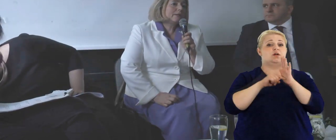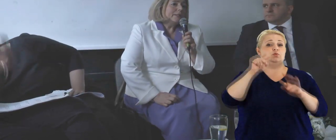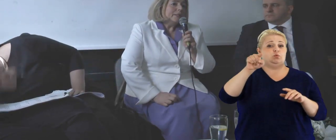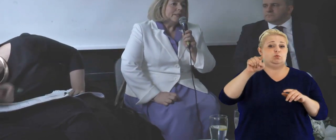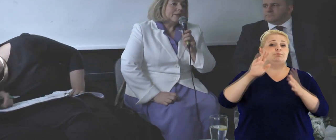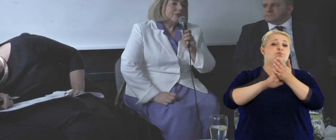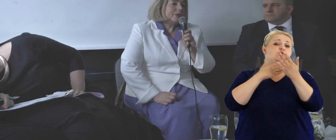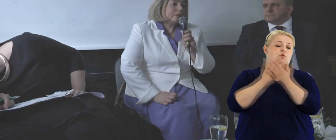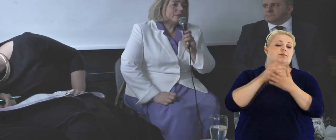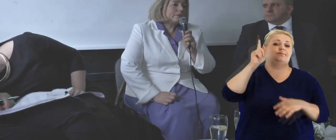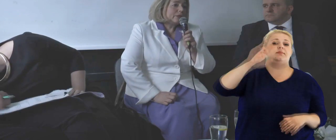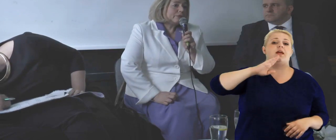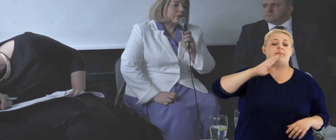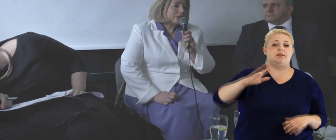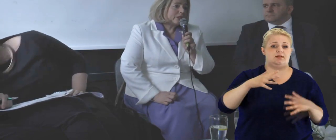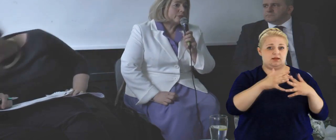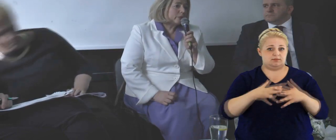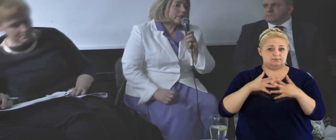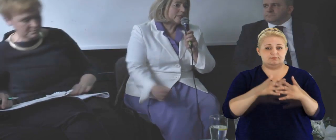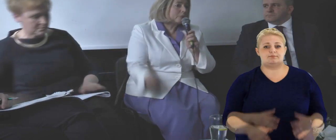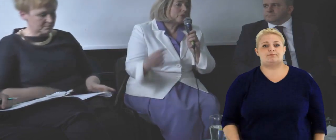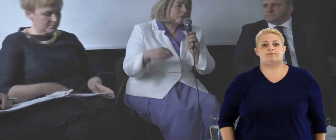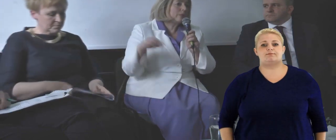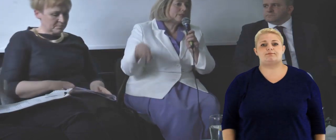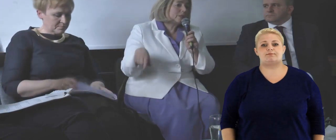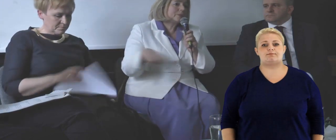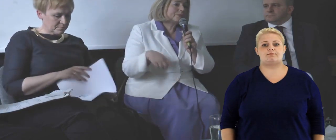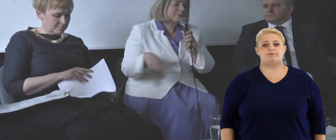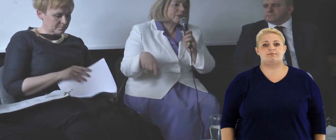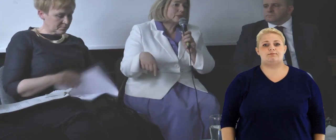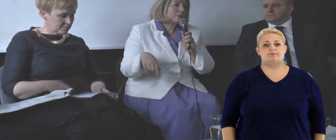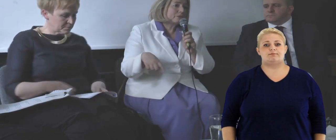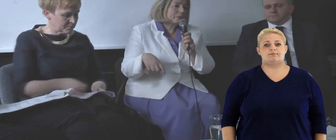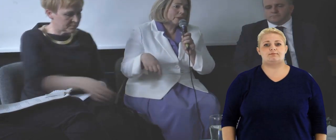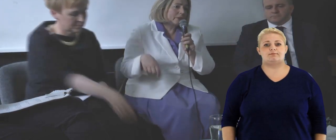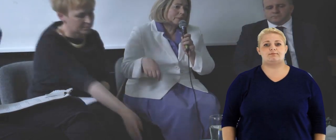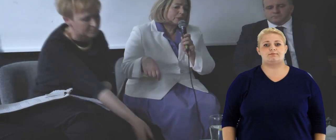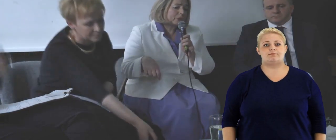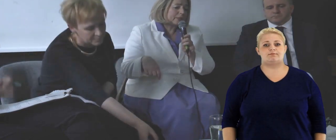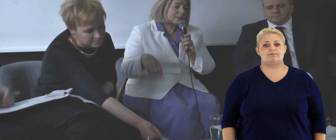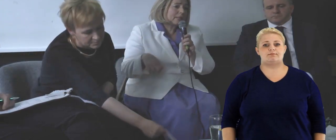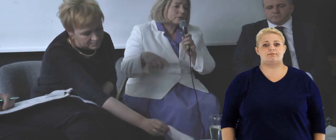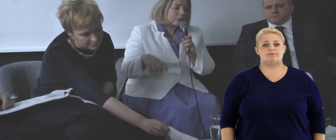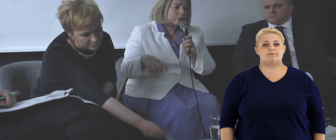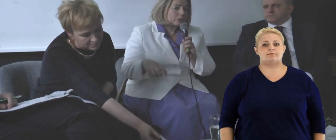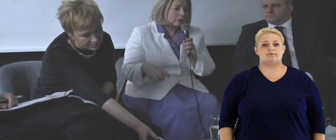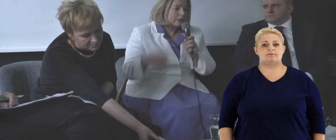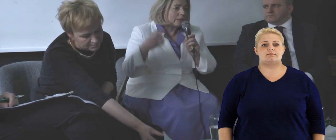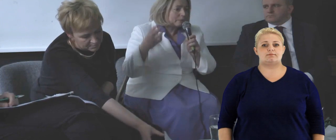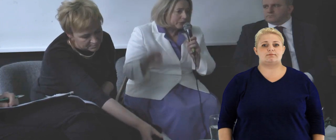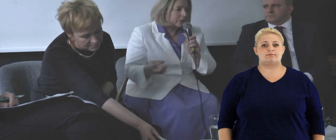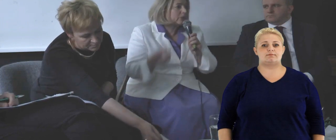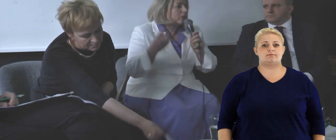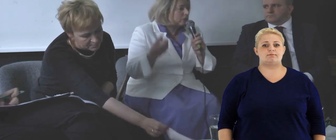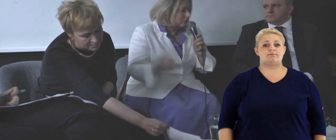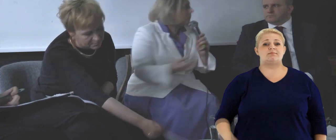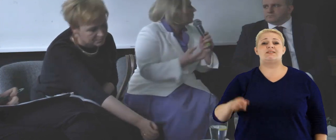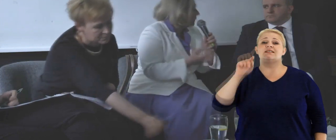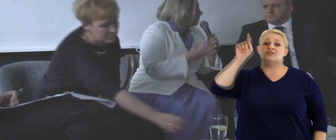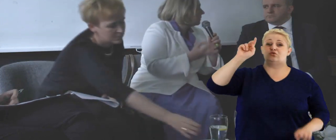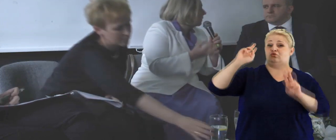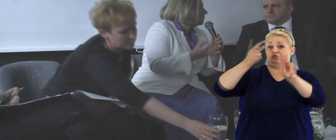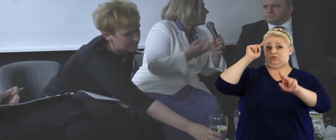I, i, i właśnie tutaj chcę przywołać przykład Stanów Zjednoczonych. Tam przecież